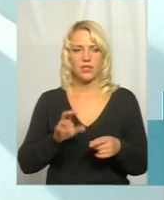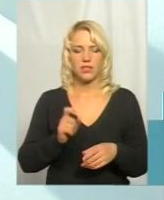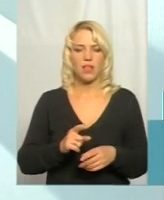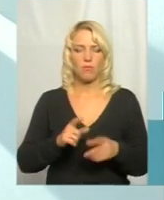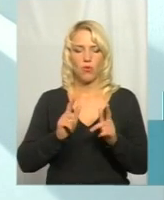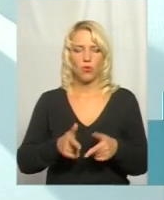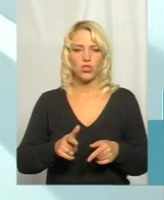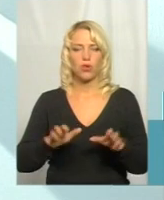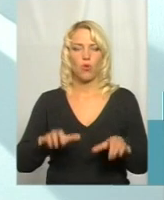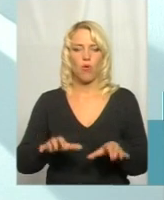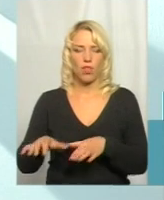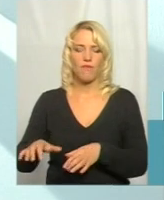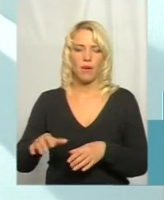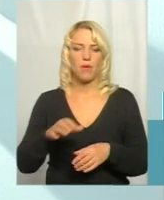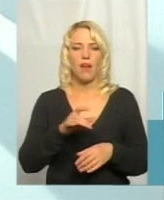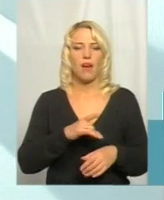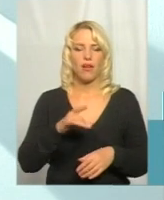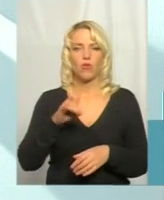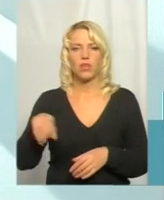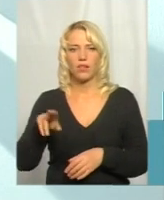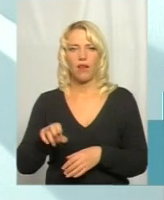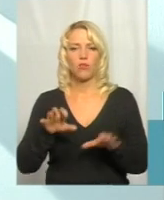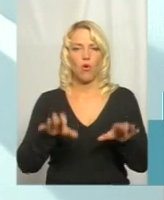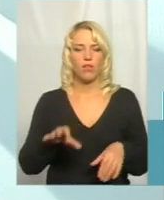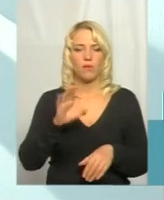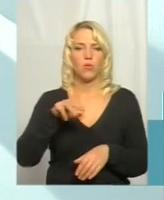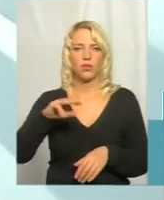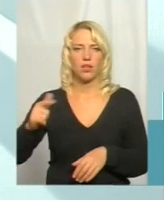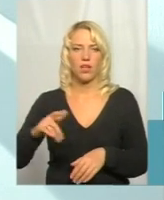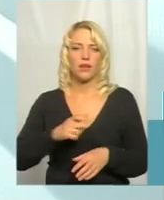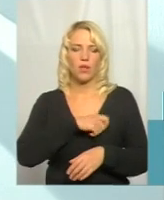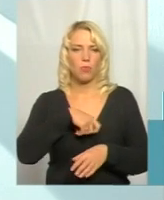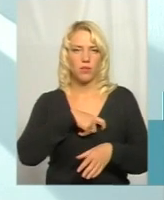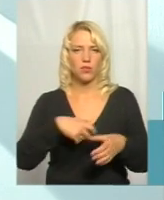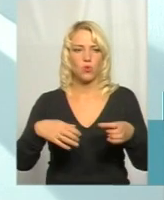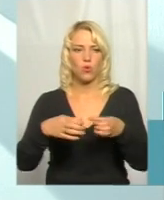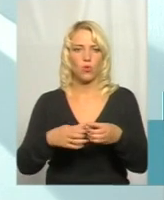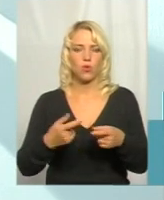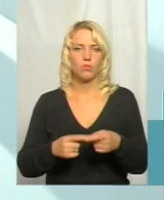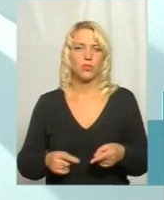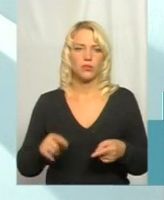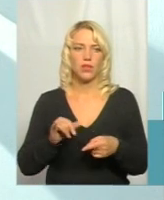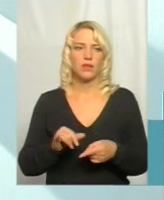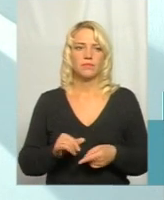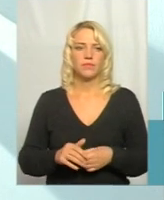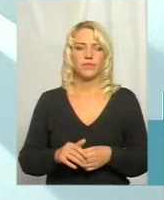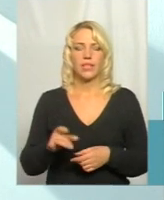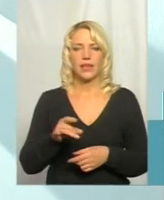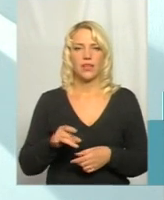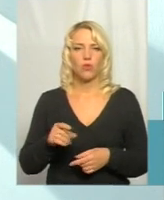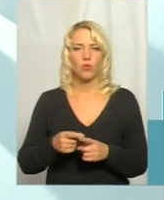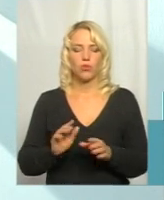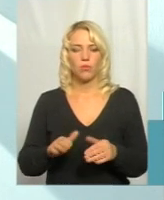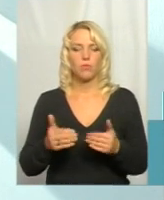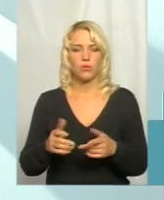головами районних рад, головами ОТГ та депутатського корпусу певного регіону. Пропозиції вони